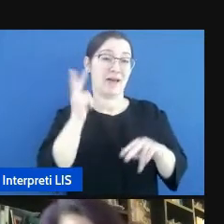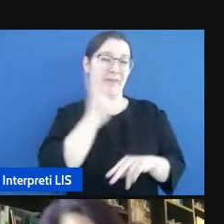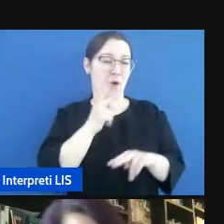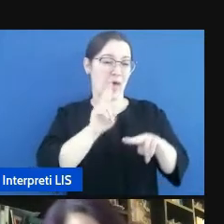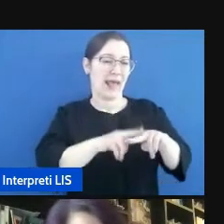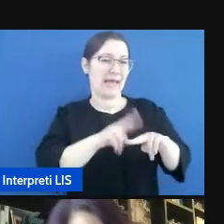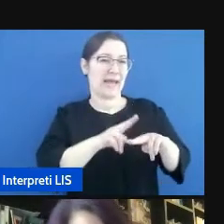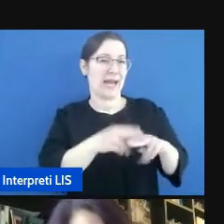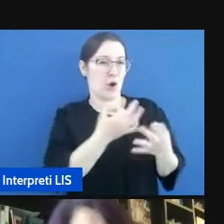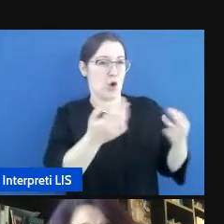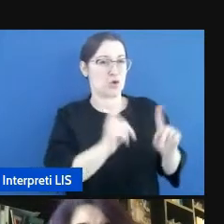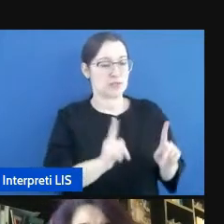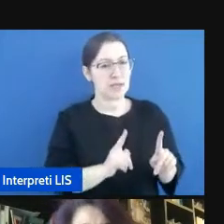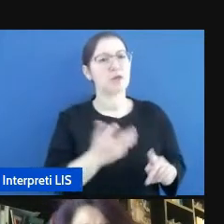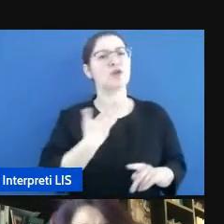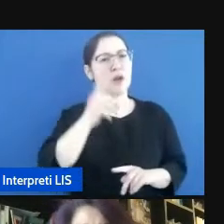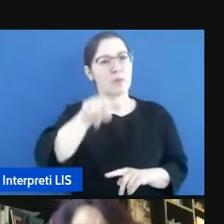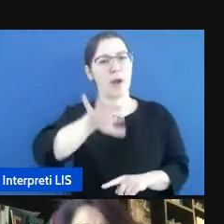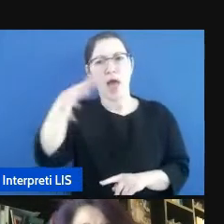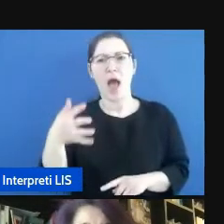appartiene anche ad altre lingue.